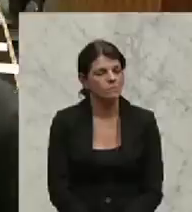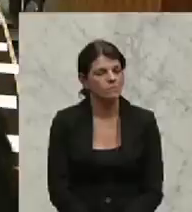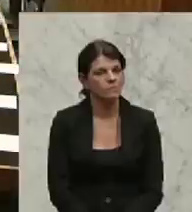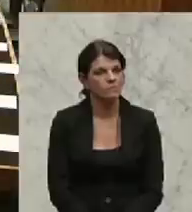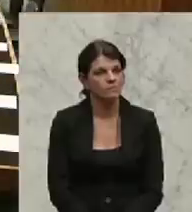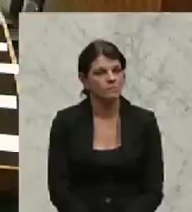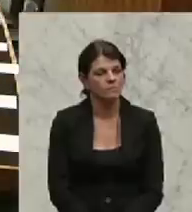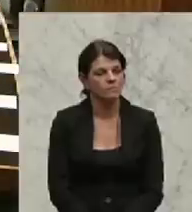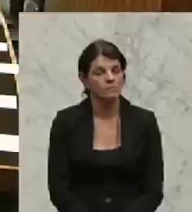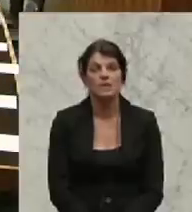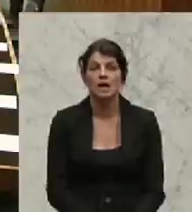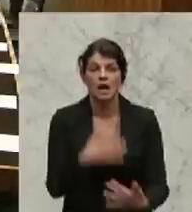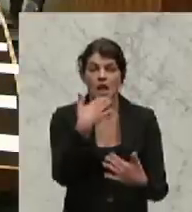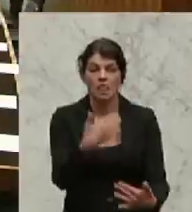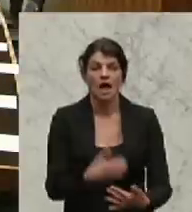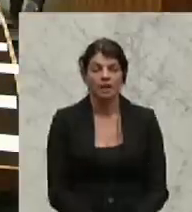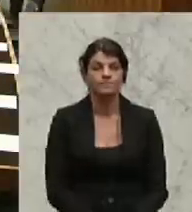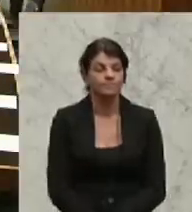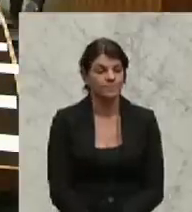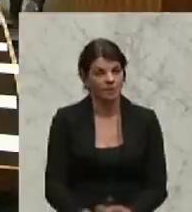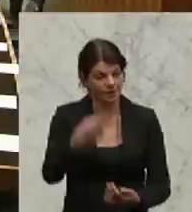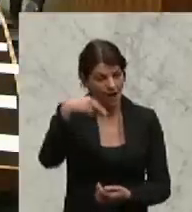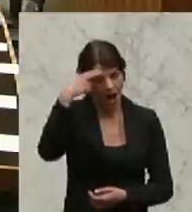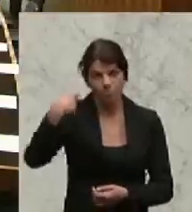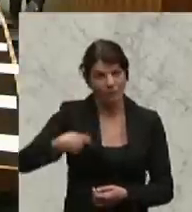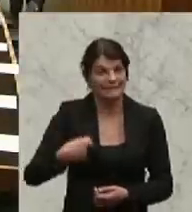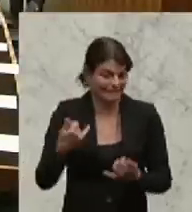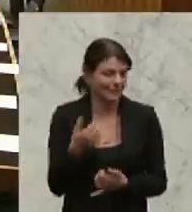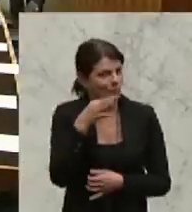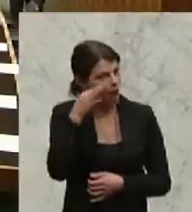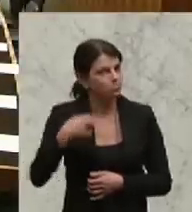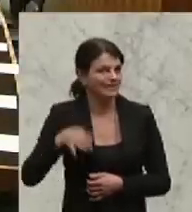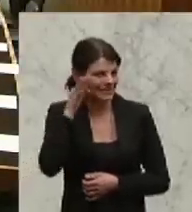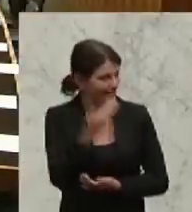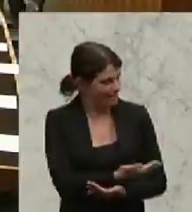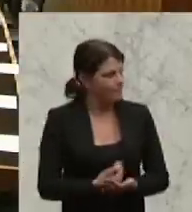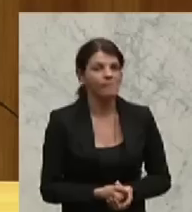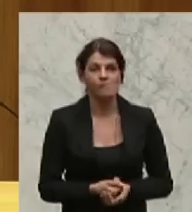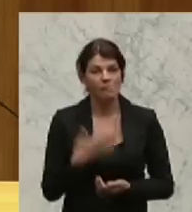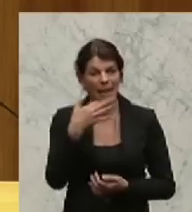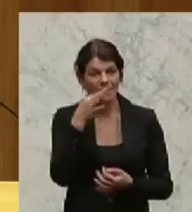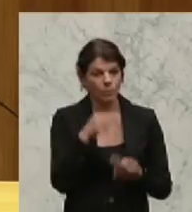Danke, Herr Präsident, Frau Präsidentin, meine Damen und Herren.